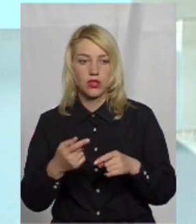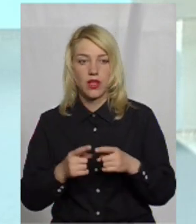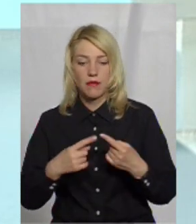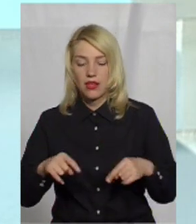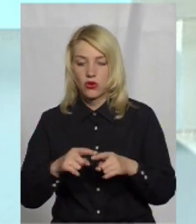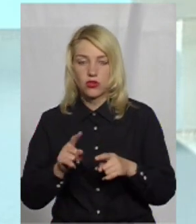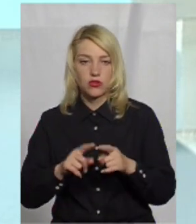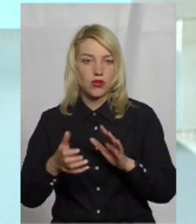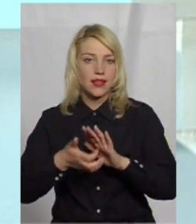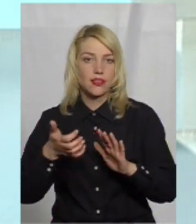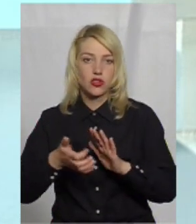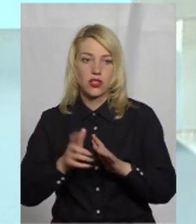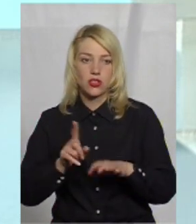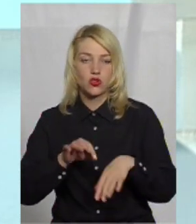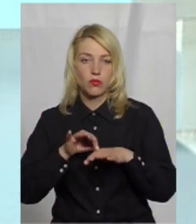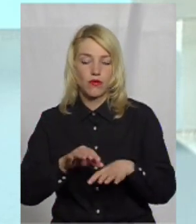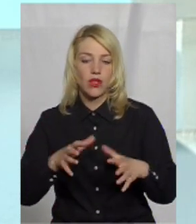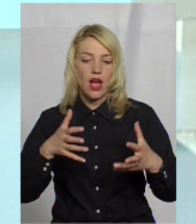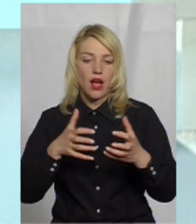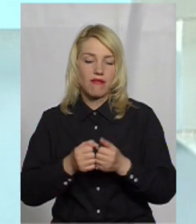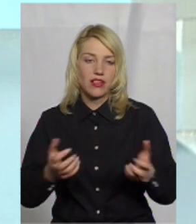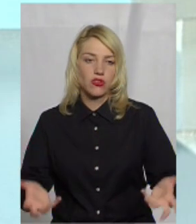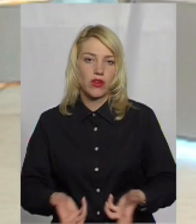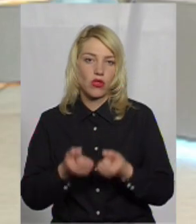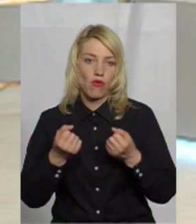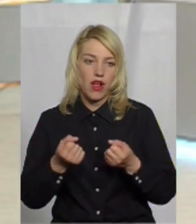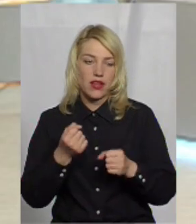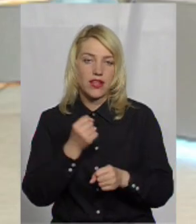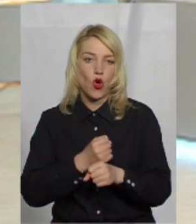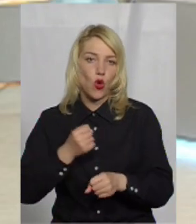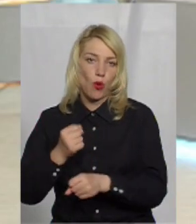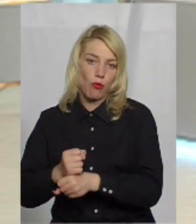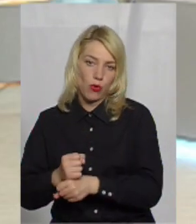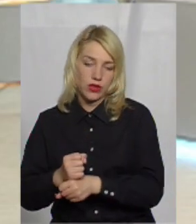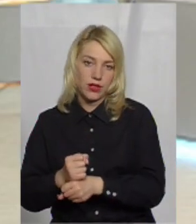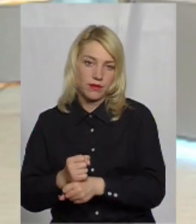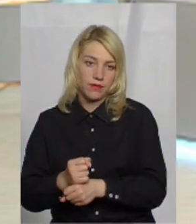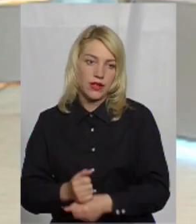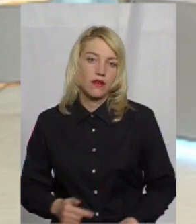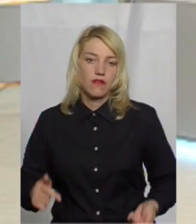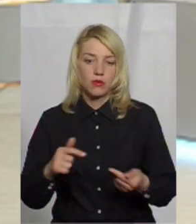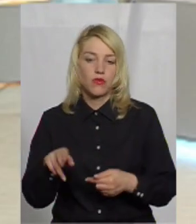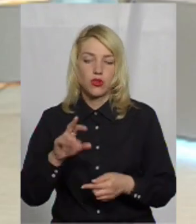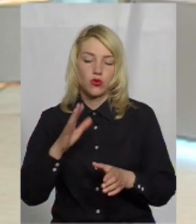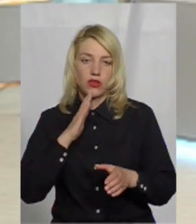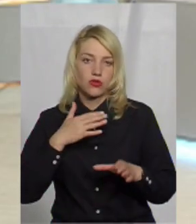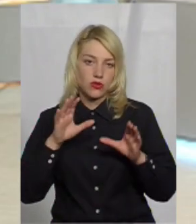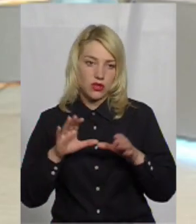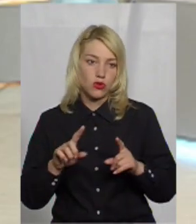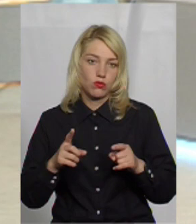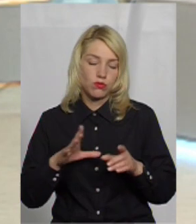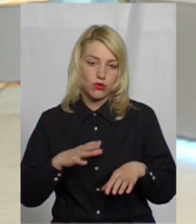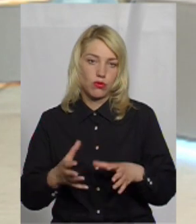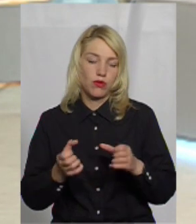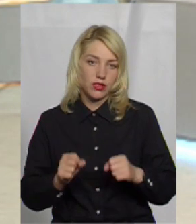охорони недостатньо для того, щоби проводити аварійно-рятувальні роботи. Це відповідно до нашого чинного законодавства. Тому було